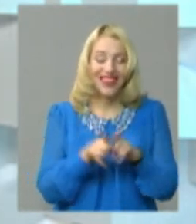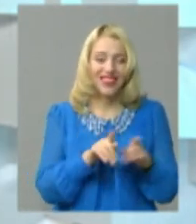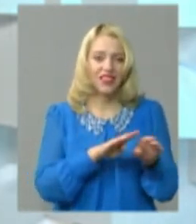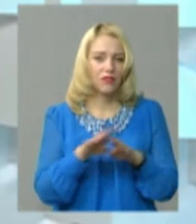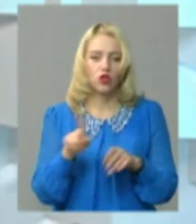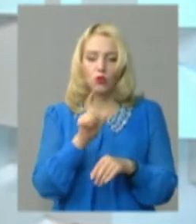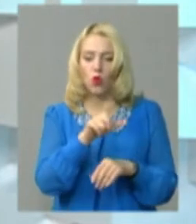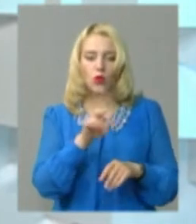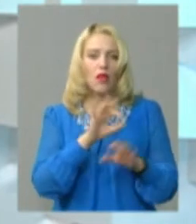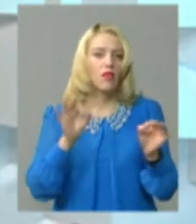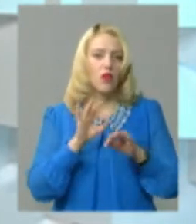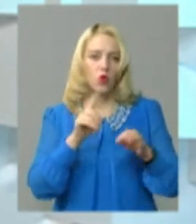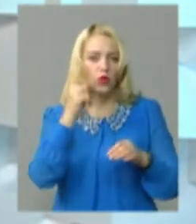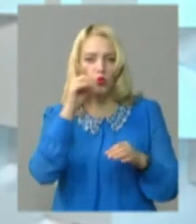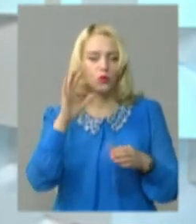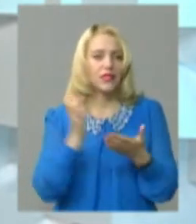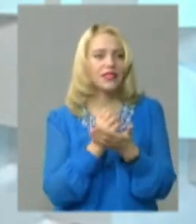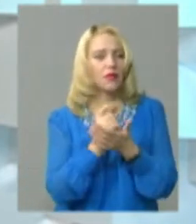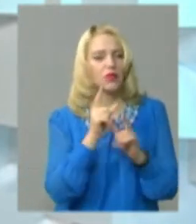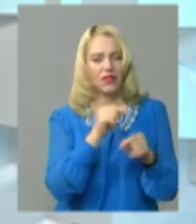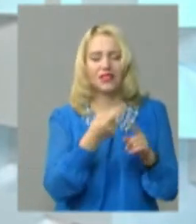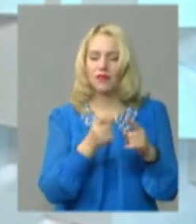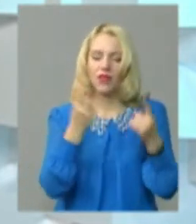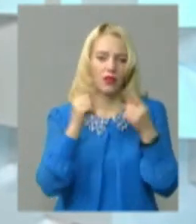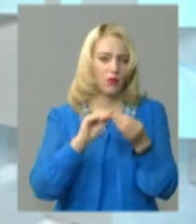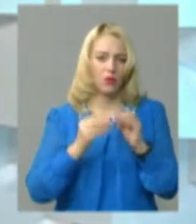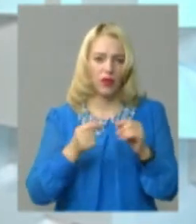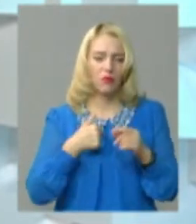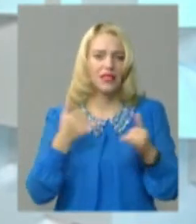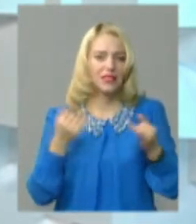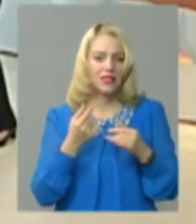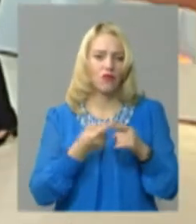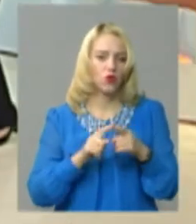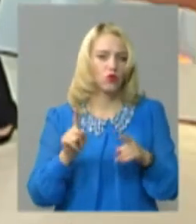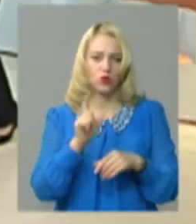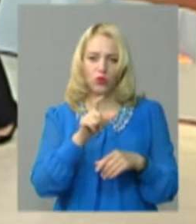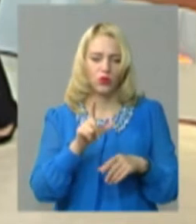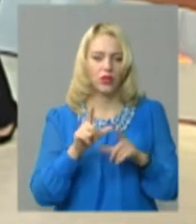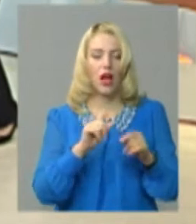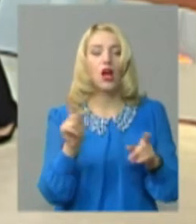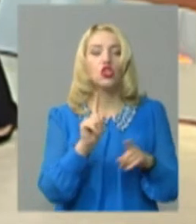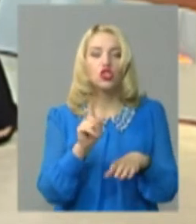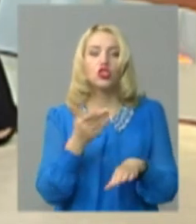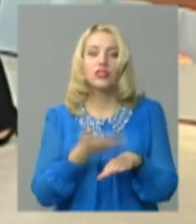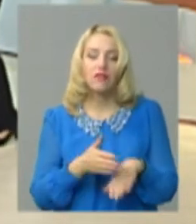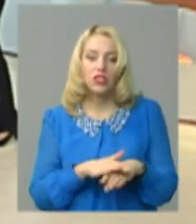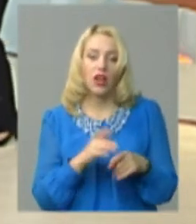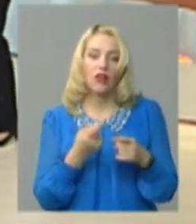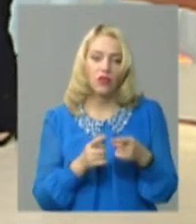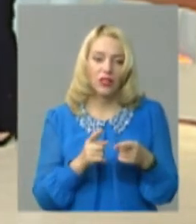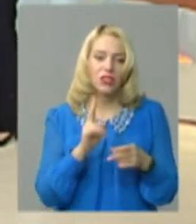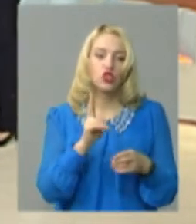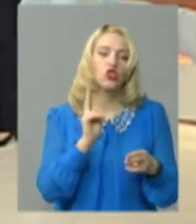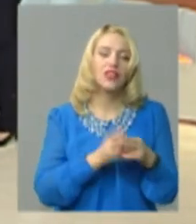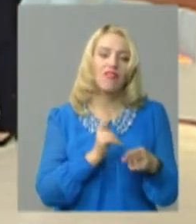щоб ви нікуди не їхали, що це є велика проблема. Я сам зацікавлені в тому, щоб нікуди не їхали. Що зараз цьому заважає, щоб платити достойну